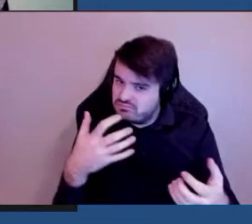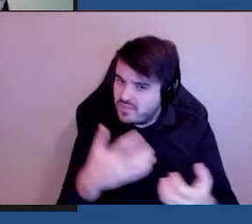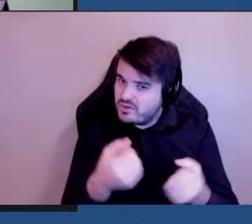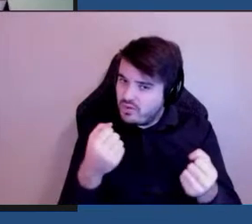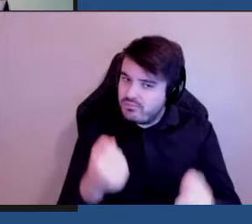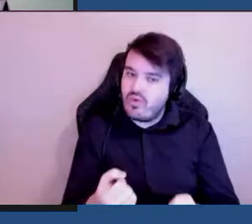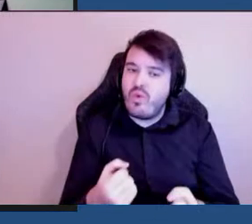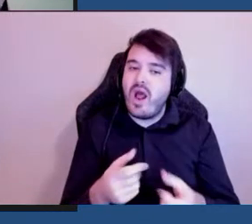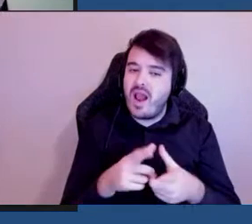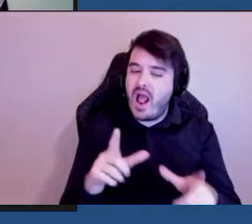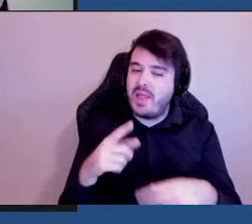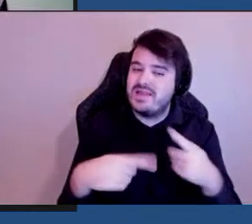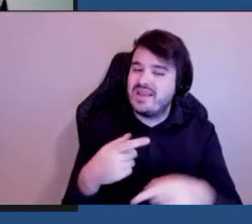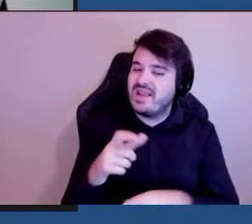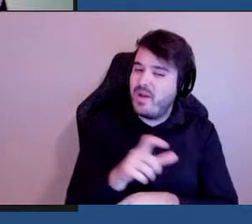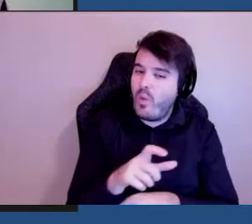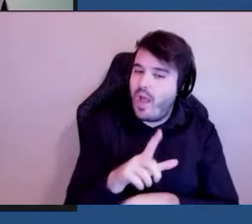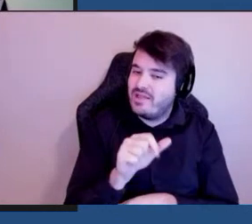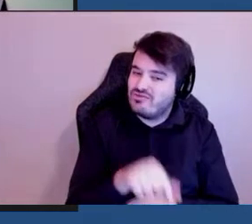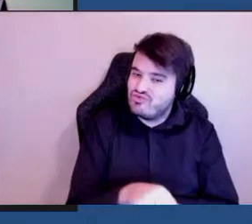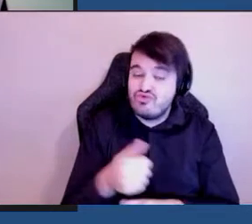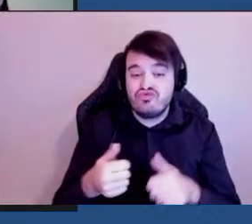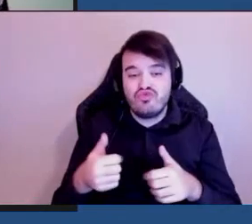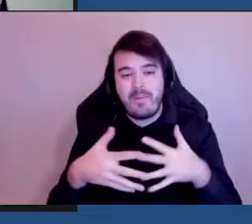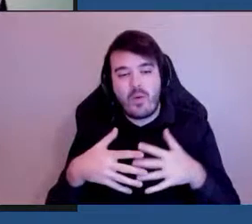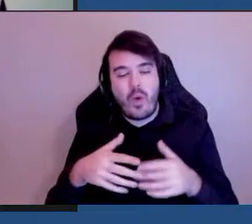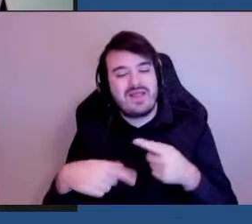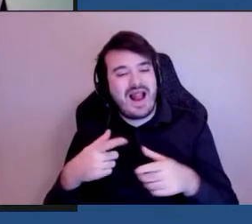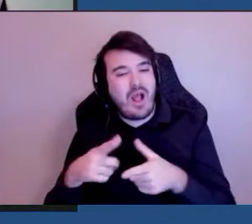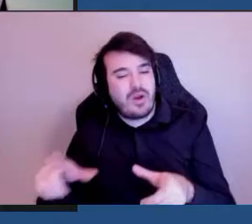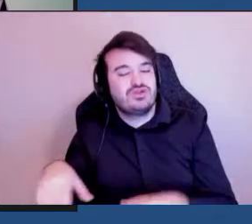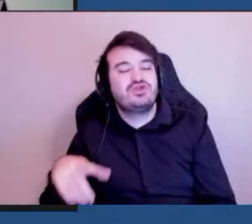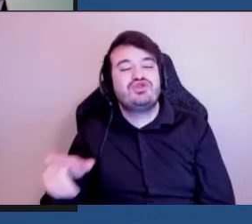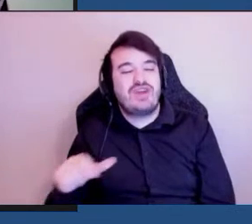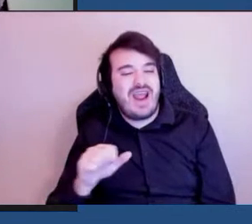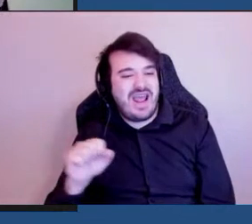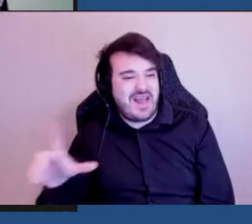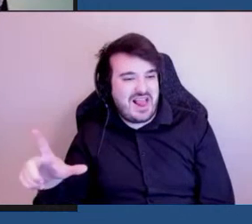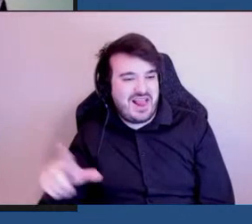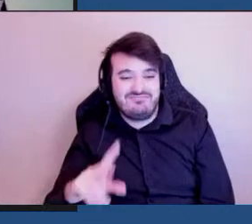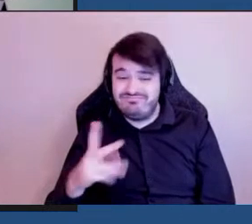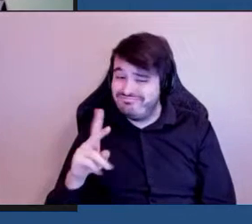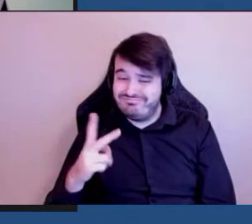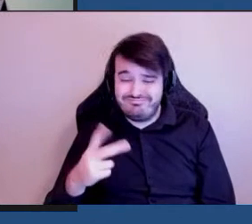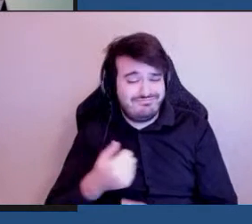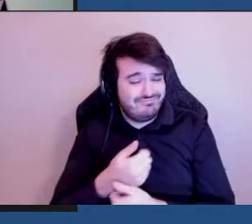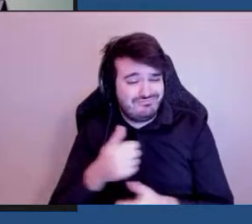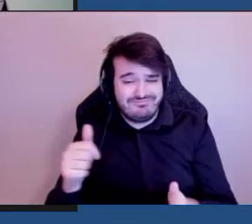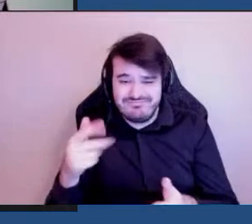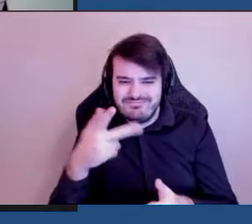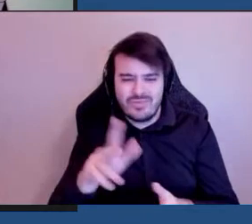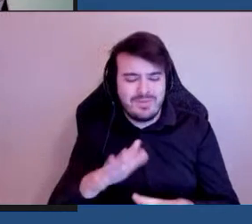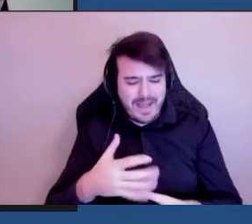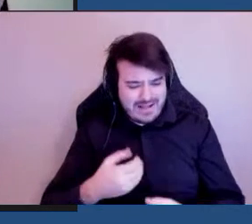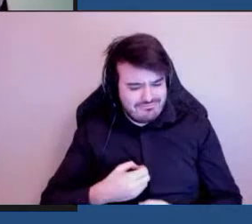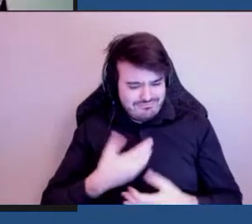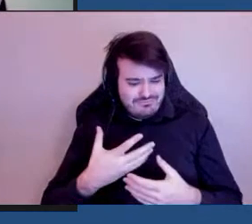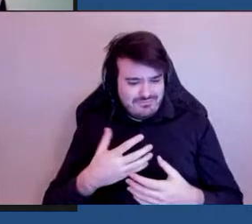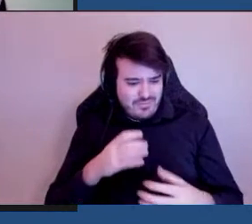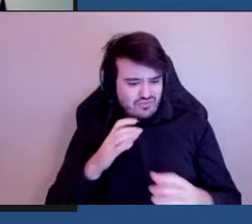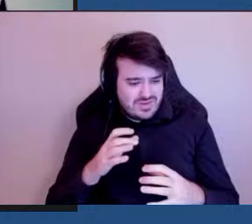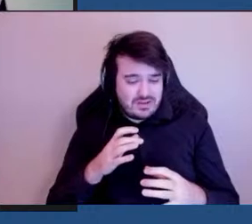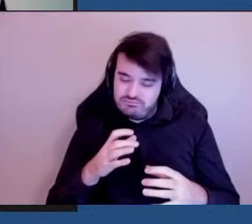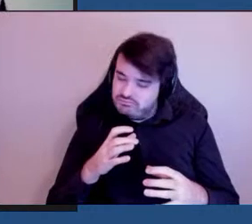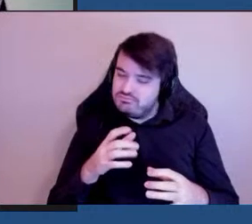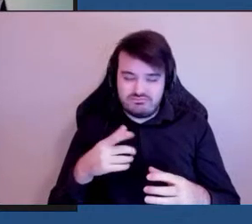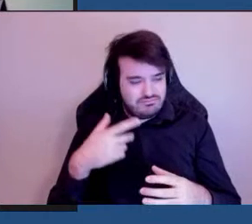en langues des signes québécoises ou en American Sign Language peu importe votre façon de communiquer avec nous on a